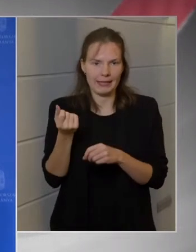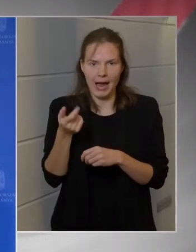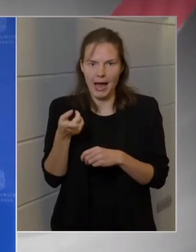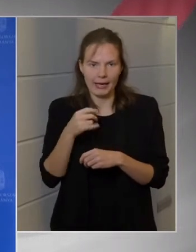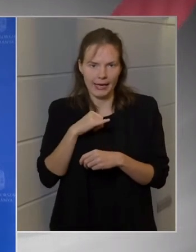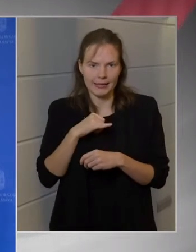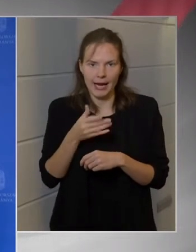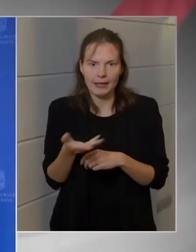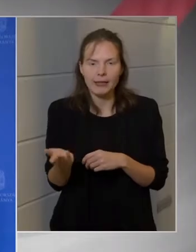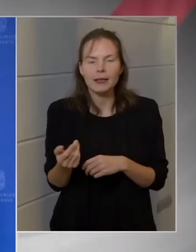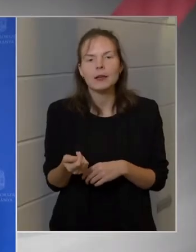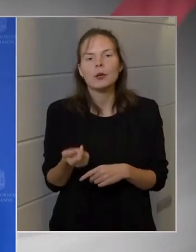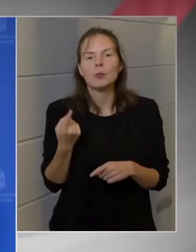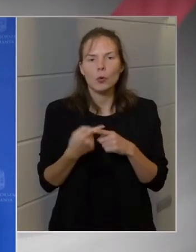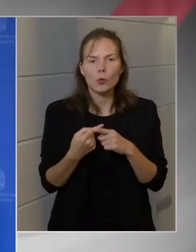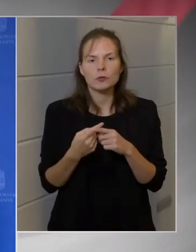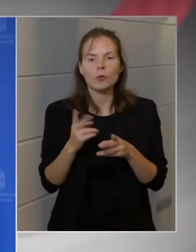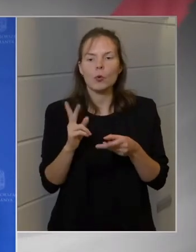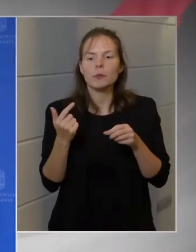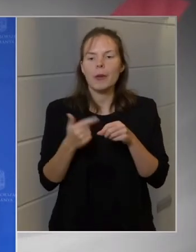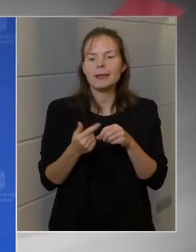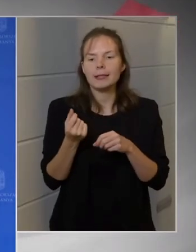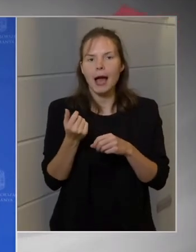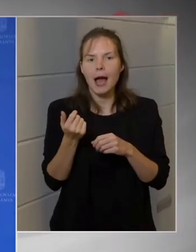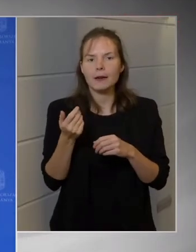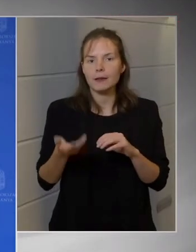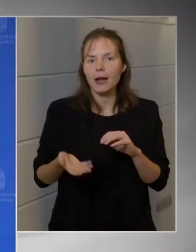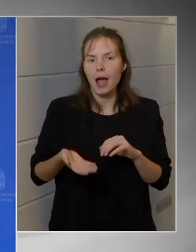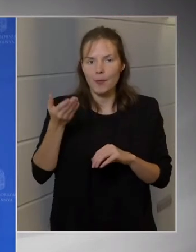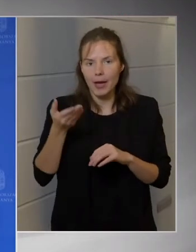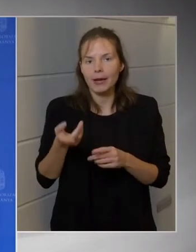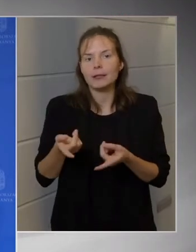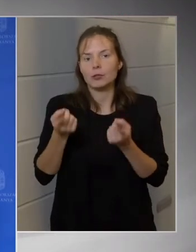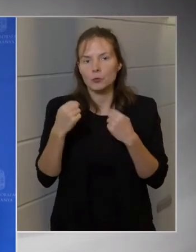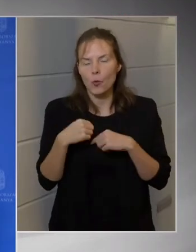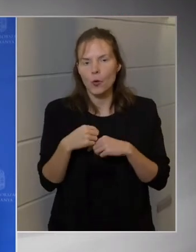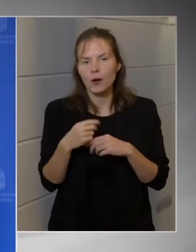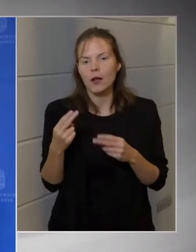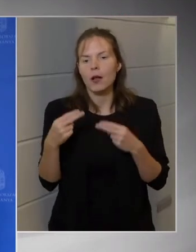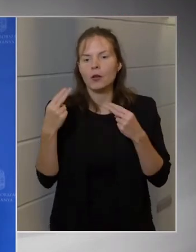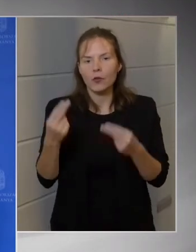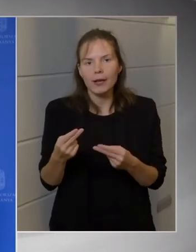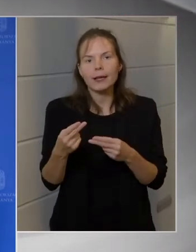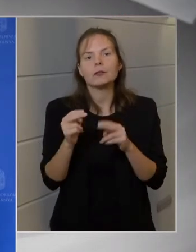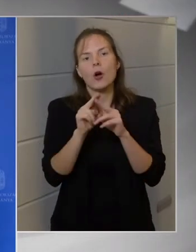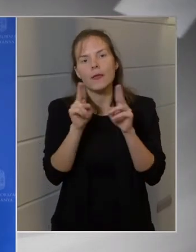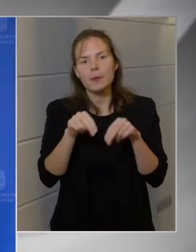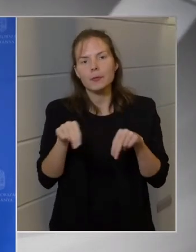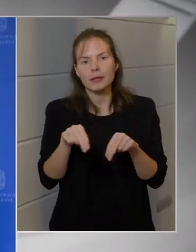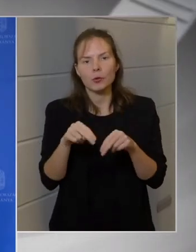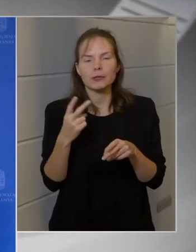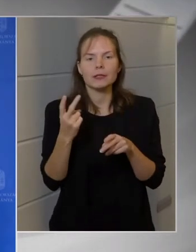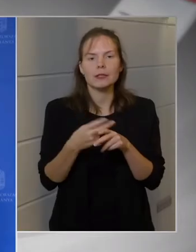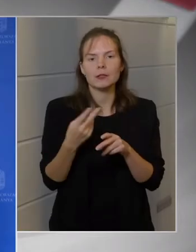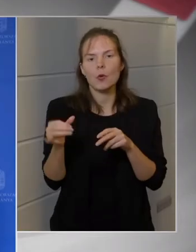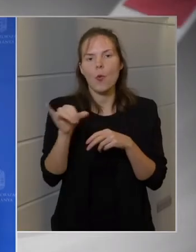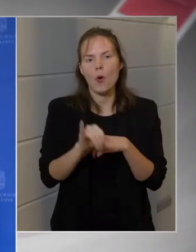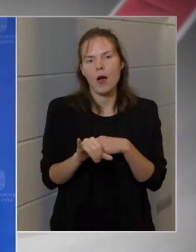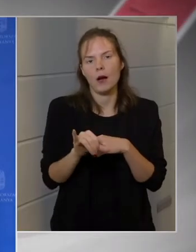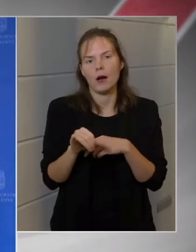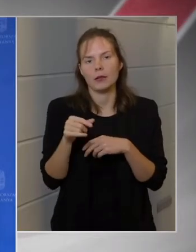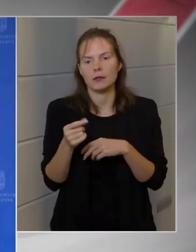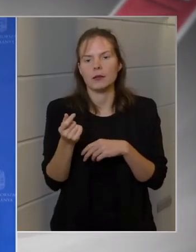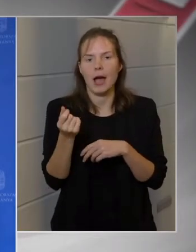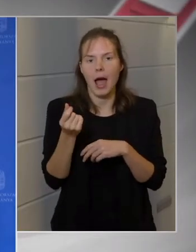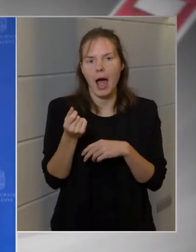legyen, illetve az, hogy a benzinár emelkedésből következő, vagy a nemzetközi kőolajár emelkedésből következő inflációs